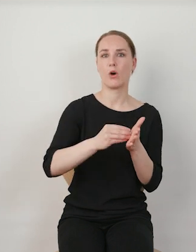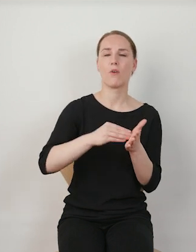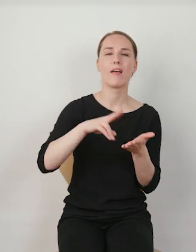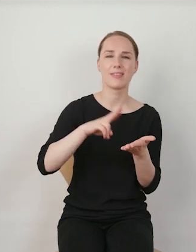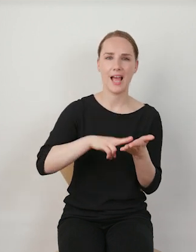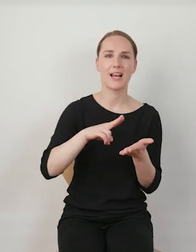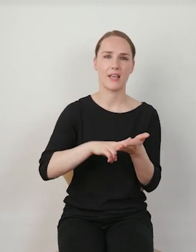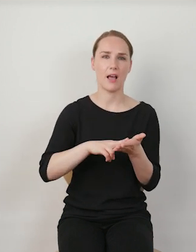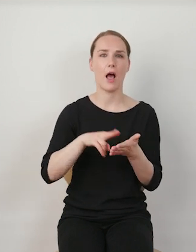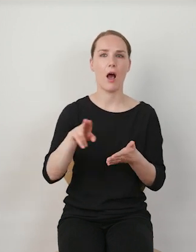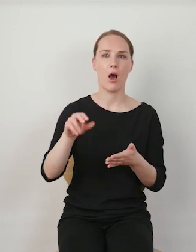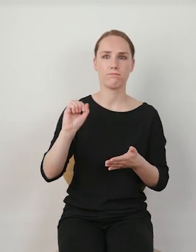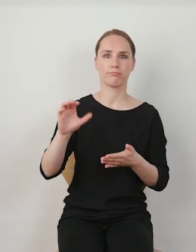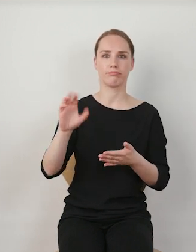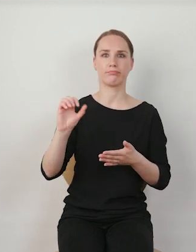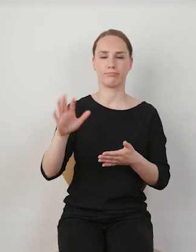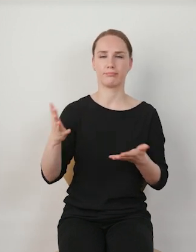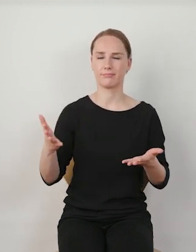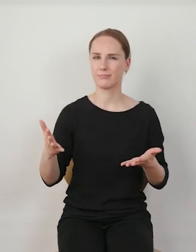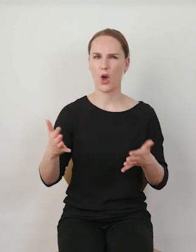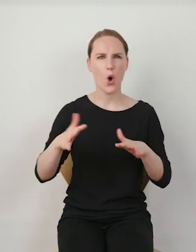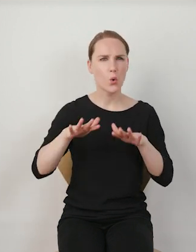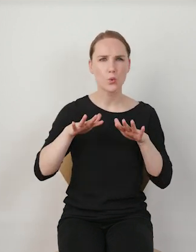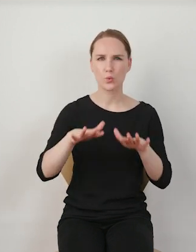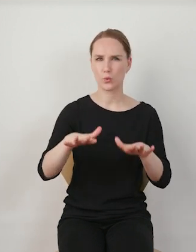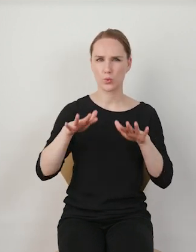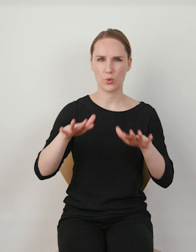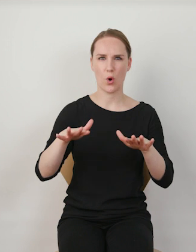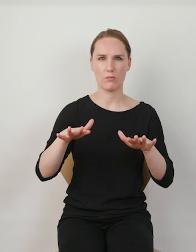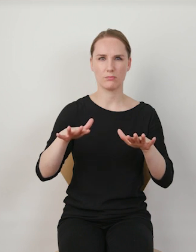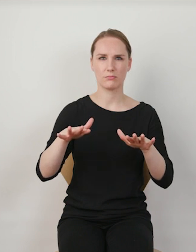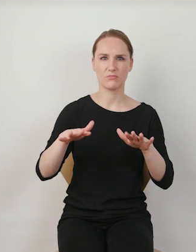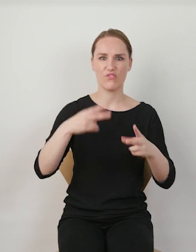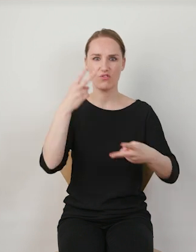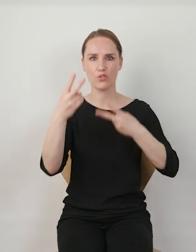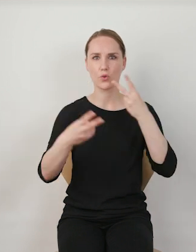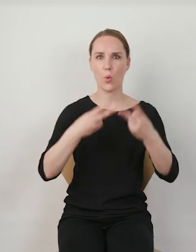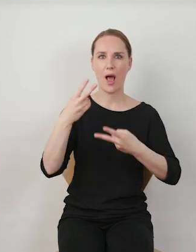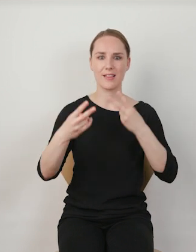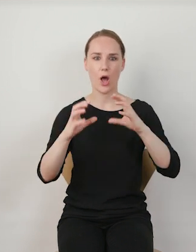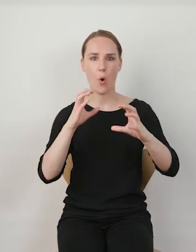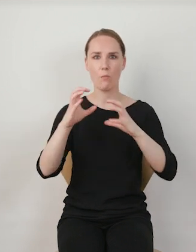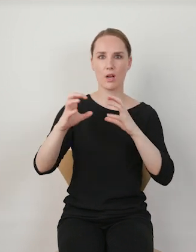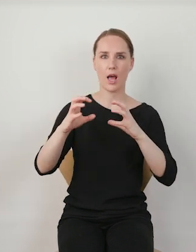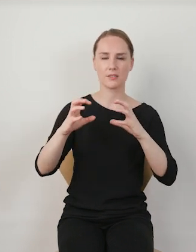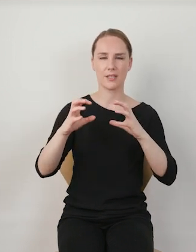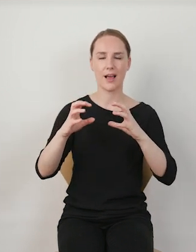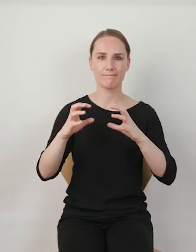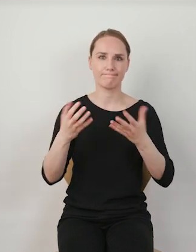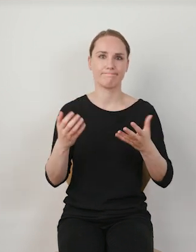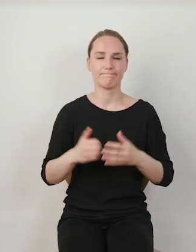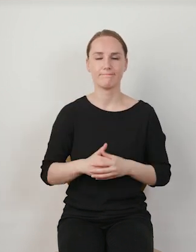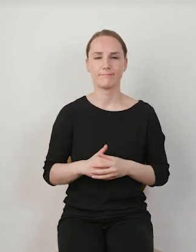naklejka, która będzie nam migała. To są bardzo naładowane, wizualne komunikaty, z którymi musimy sobie